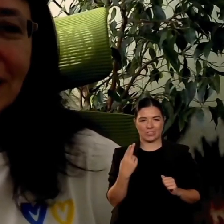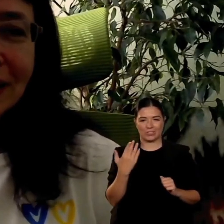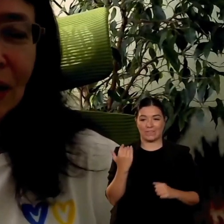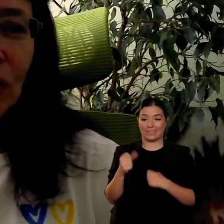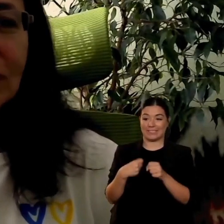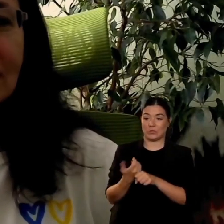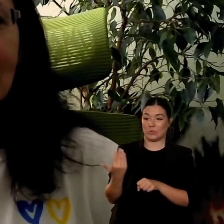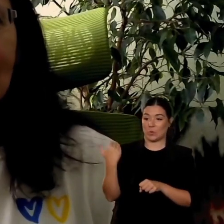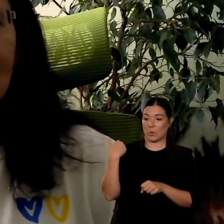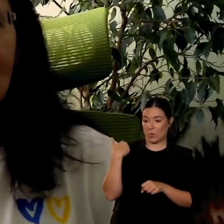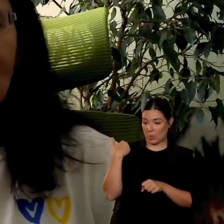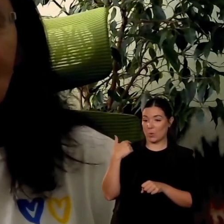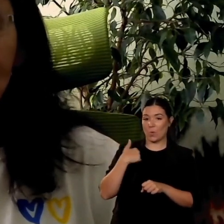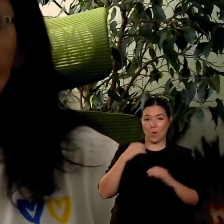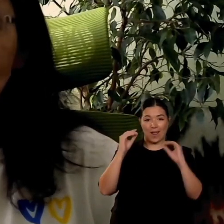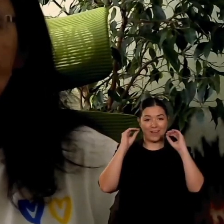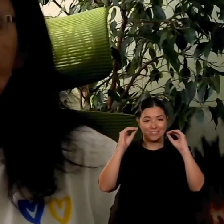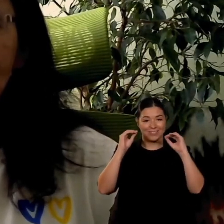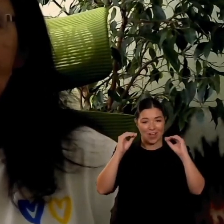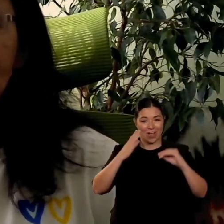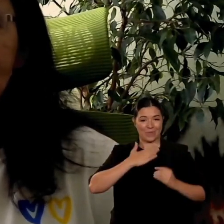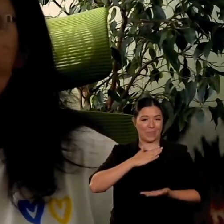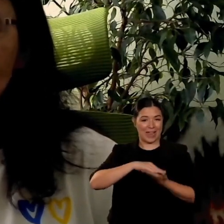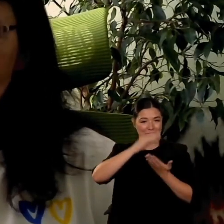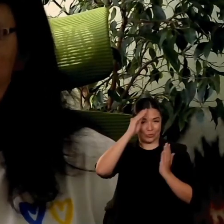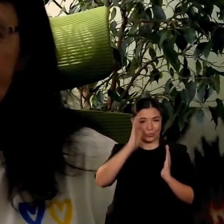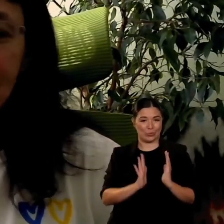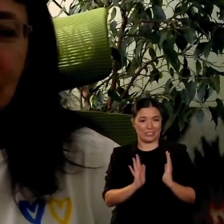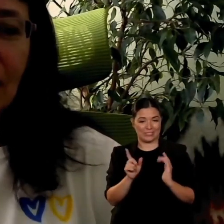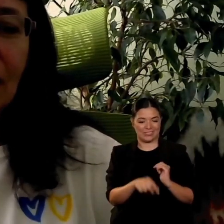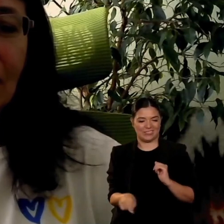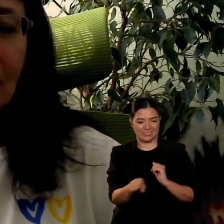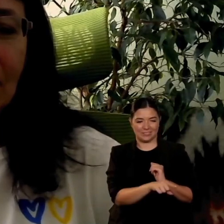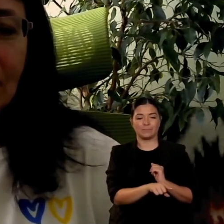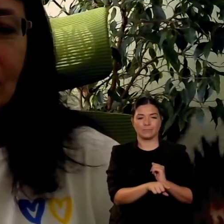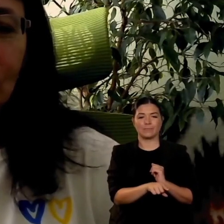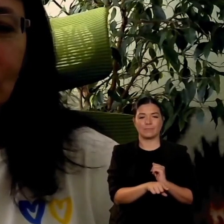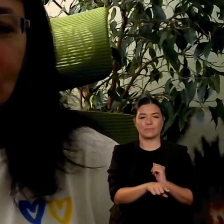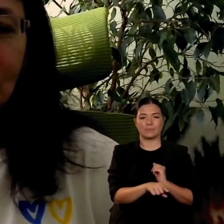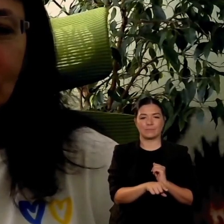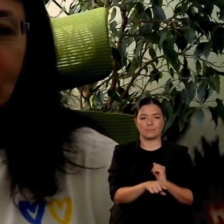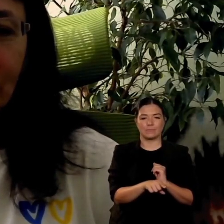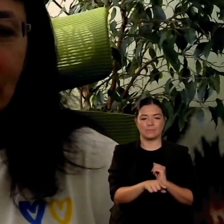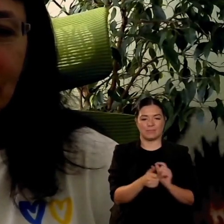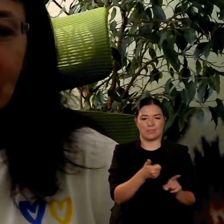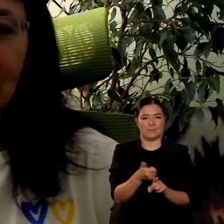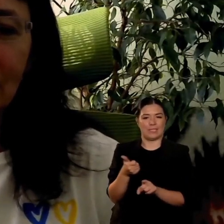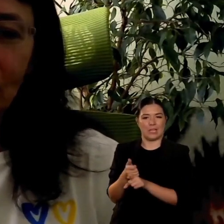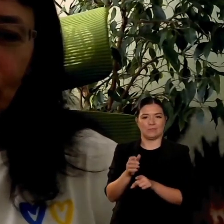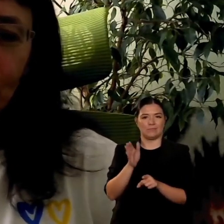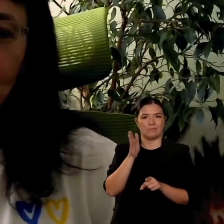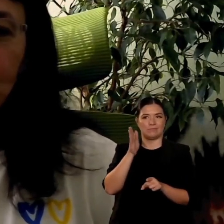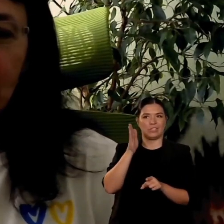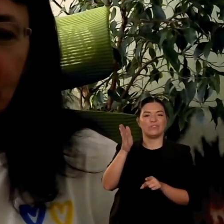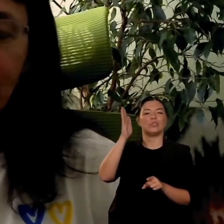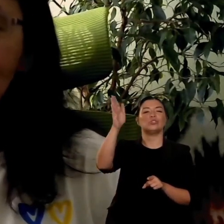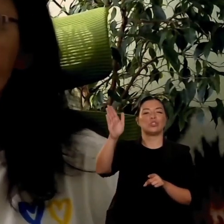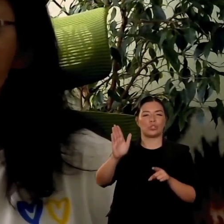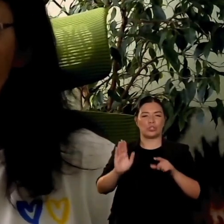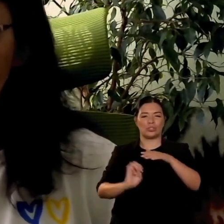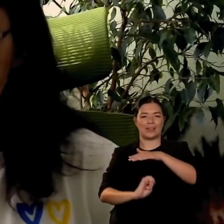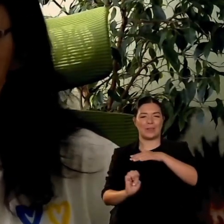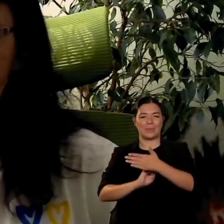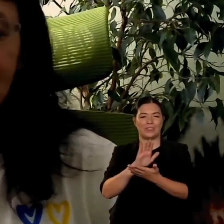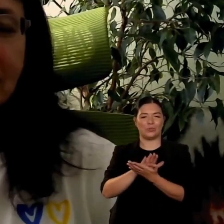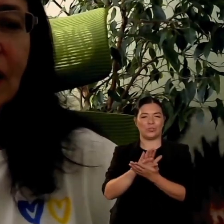anche ai professori futuri professori di scuola elementare quale fosse questo gran progetto di